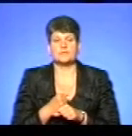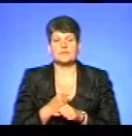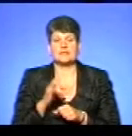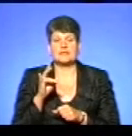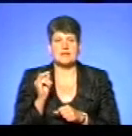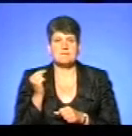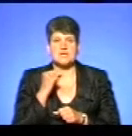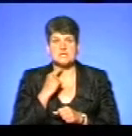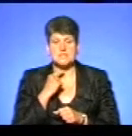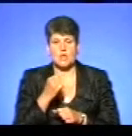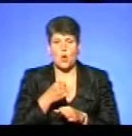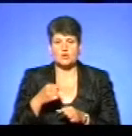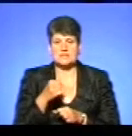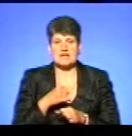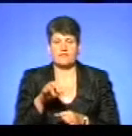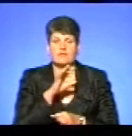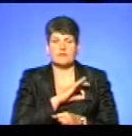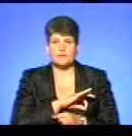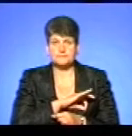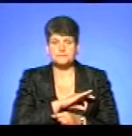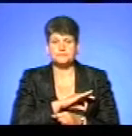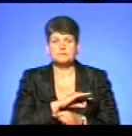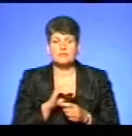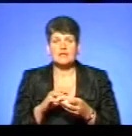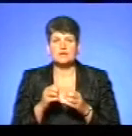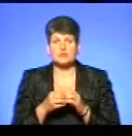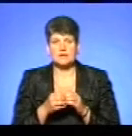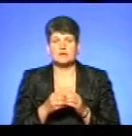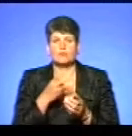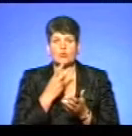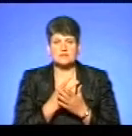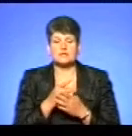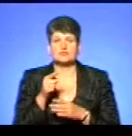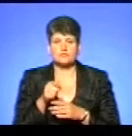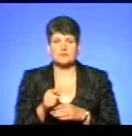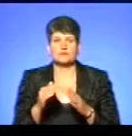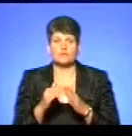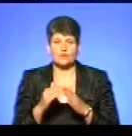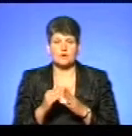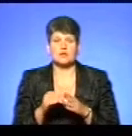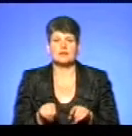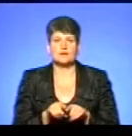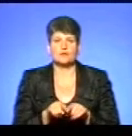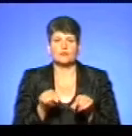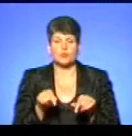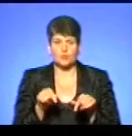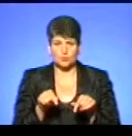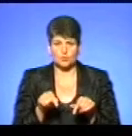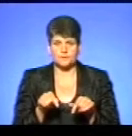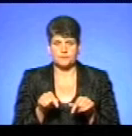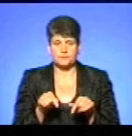Перероблено на м'ясні консерви і використано. Тому що результати лабораторної слідження показали, що тих дворок далося в межі. Так само, як і тут, як,